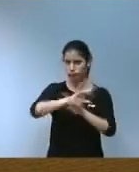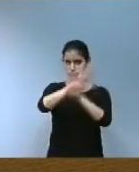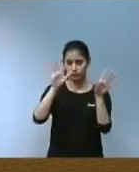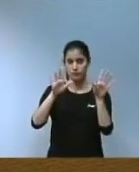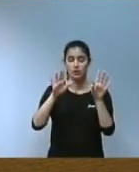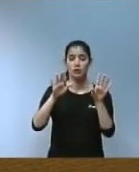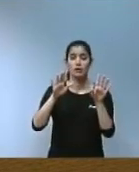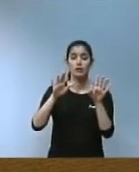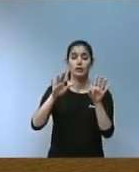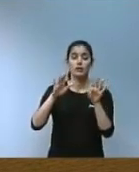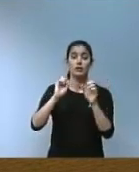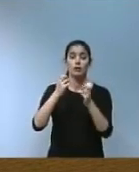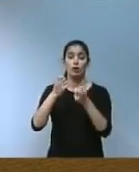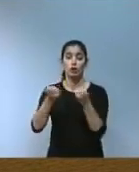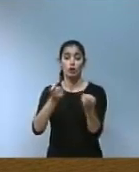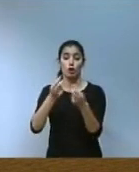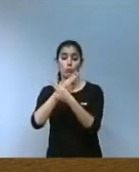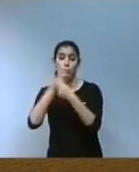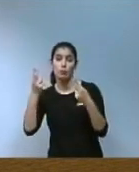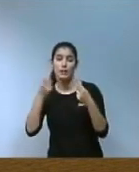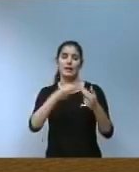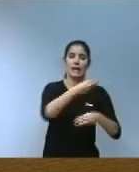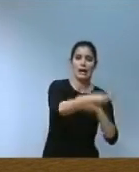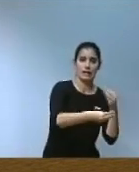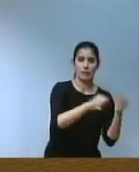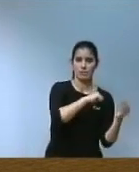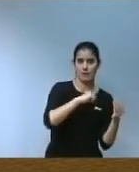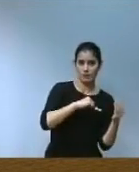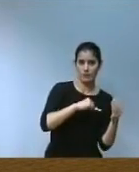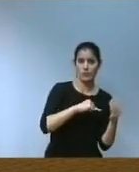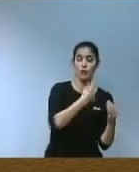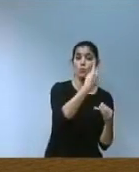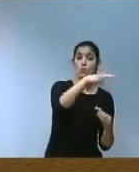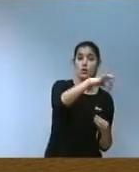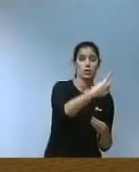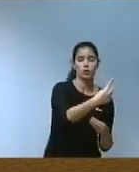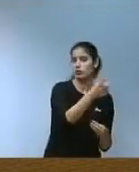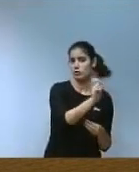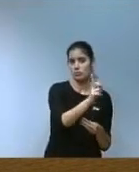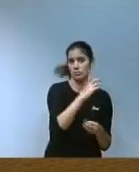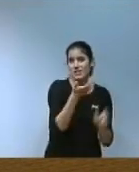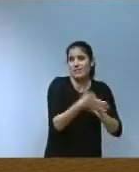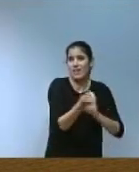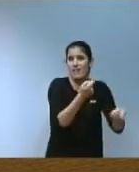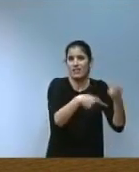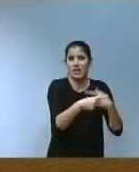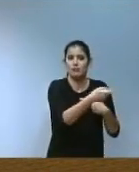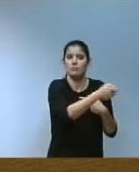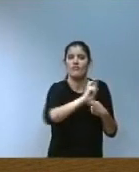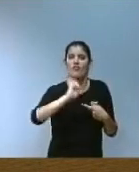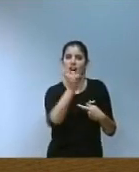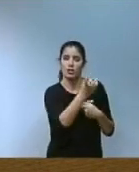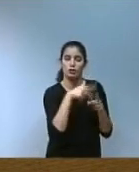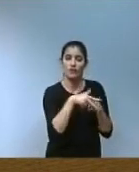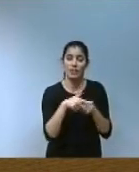i operadors privats no un únic operador entenem que això seria vendre la Fira tindrem un operador per a